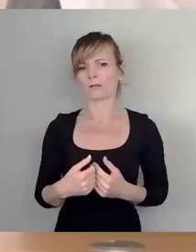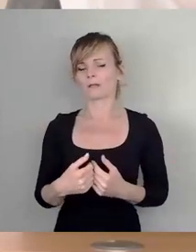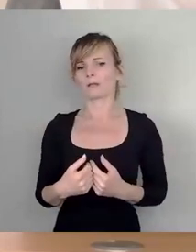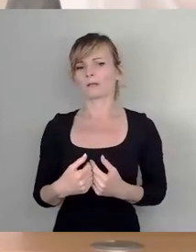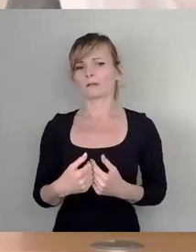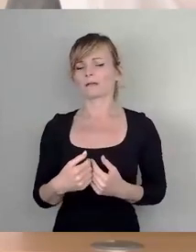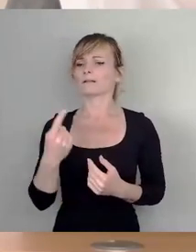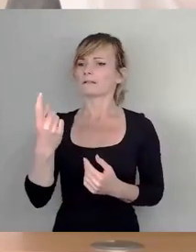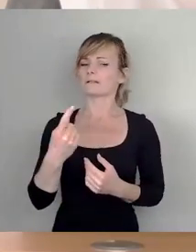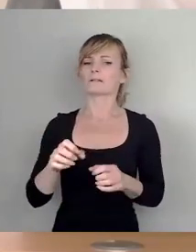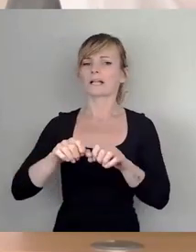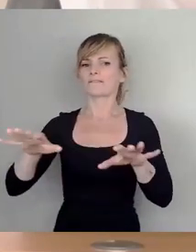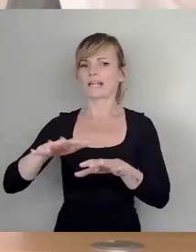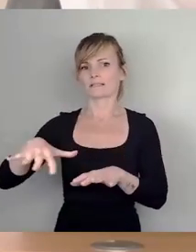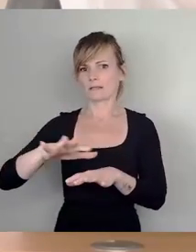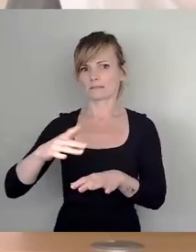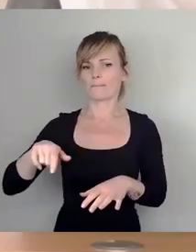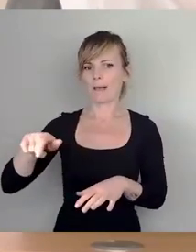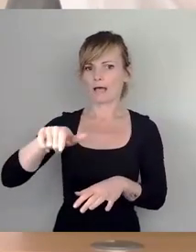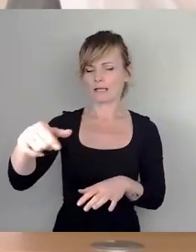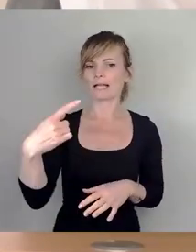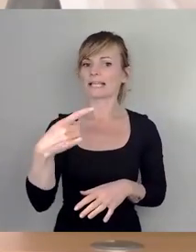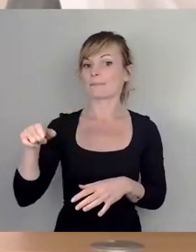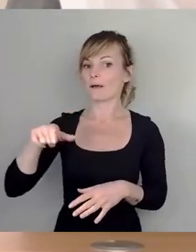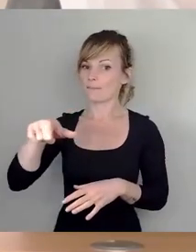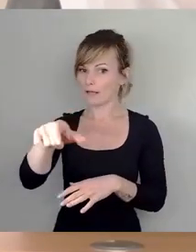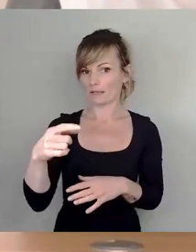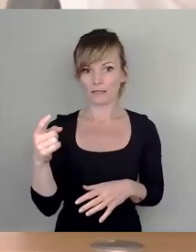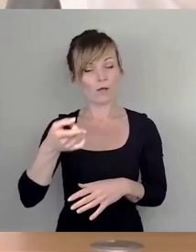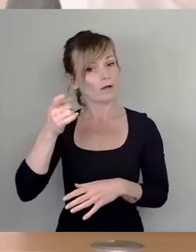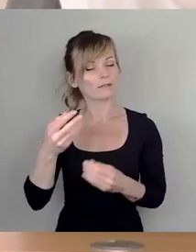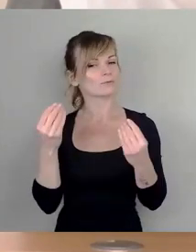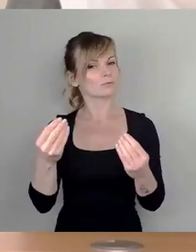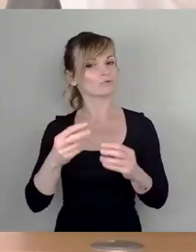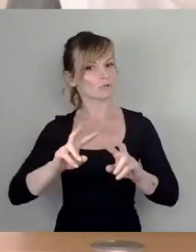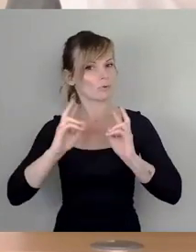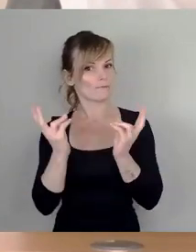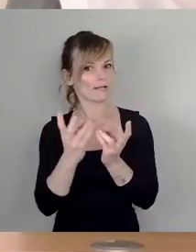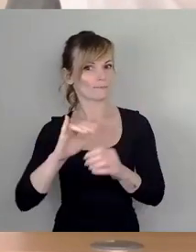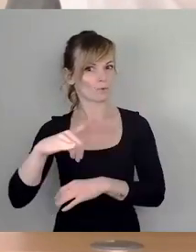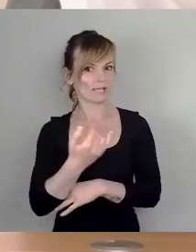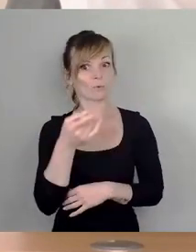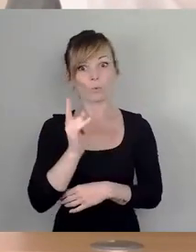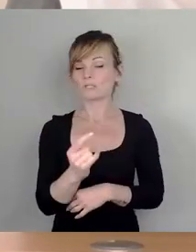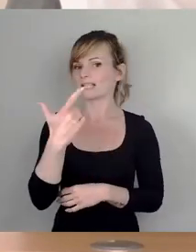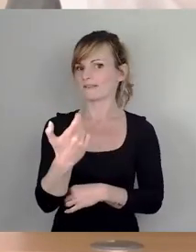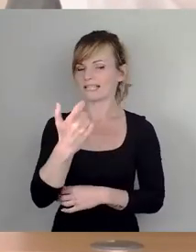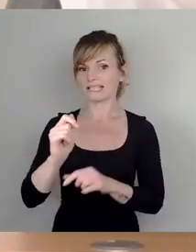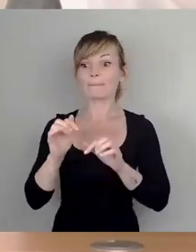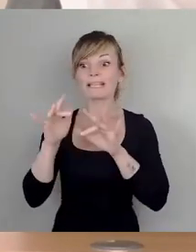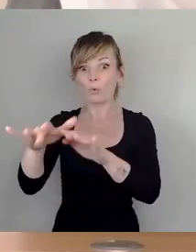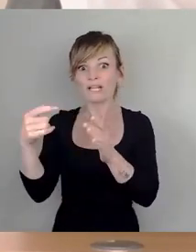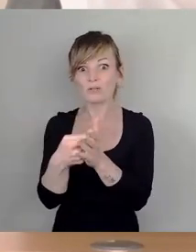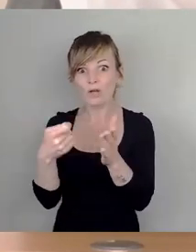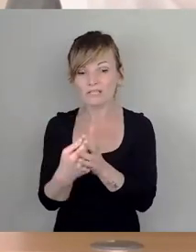sozusagen ein klassisches Umweltamtsprojekt ist, 120 Millionen kostet. Das wäre wahrlich etwas teuer.